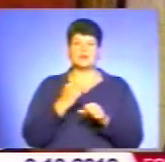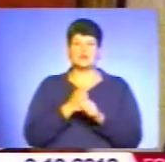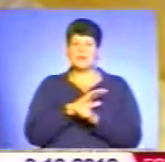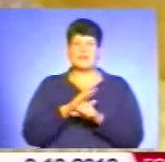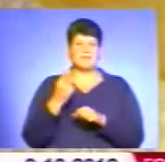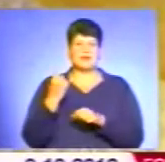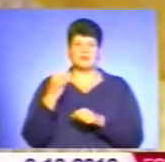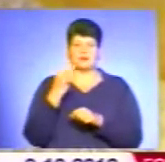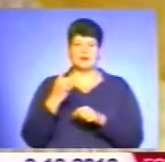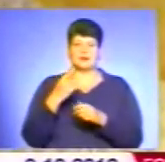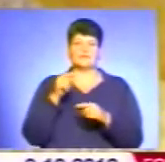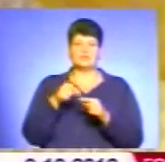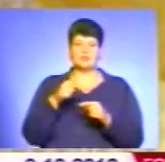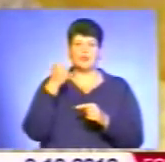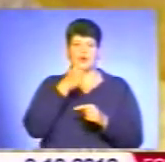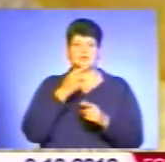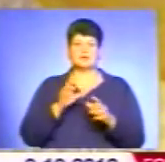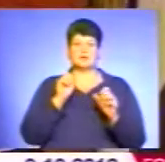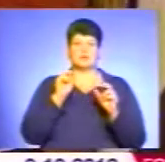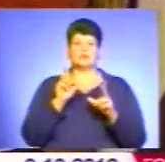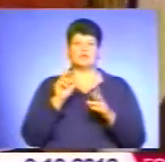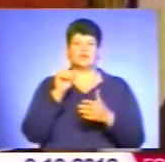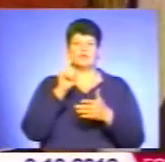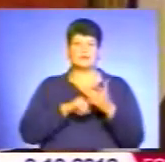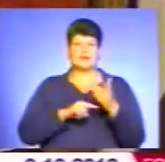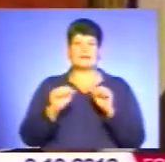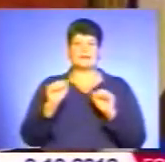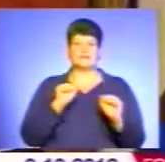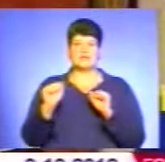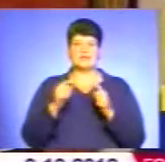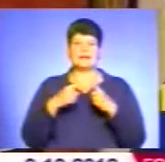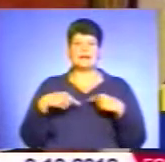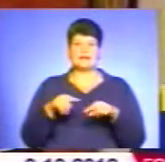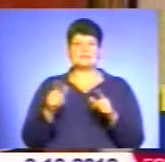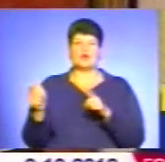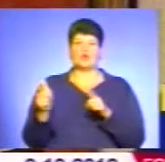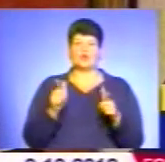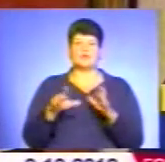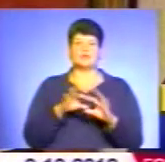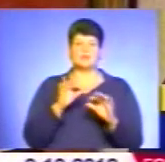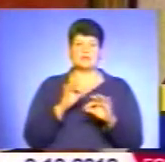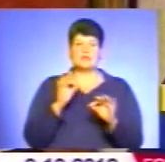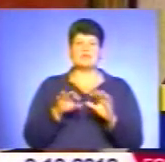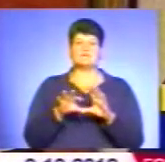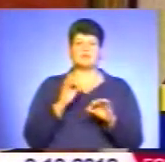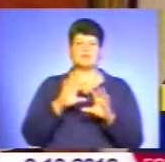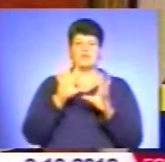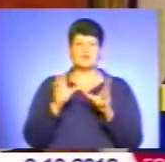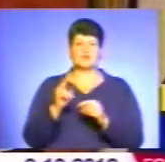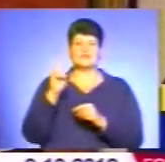вперше. Цьогоріч їй довірили керівництво. Дільниця готова до виборів, і виборці всього в нас є